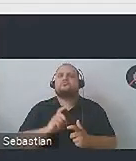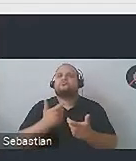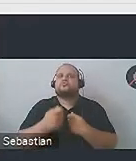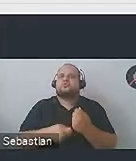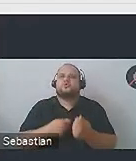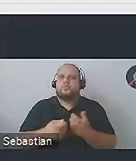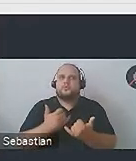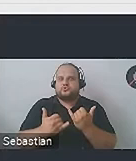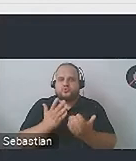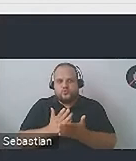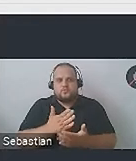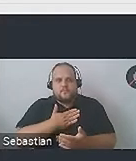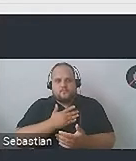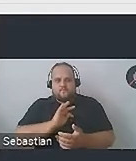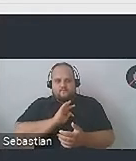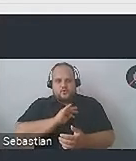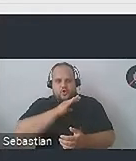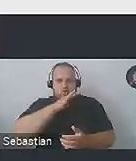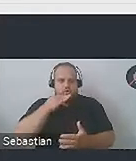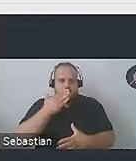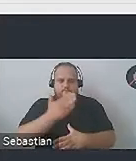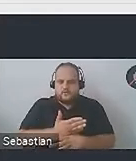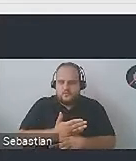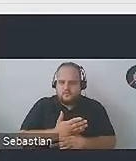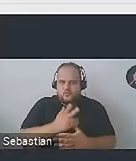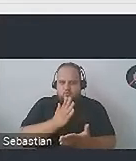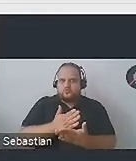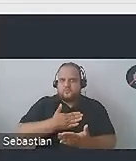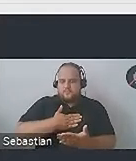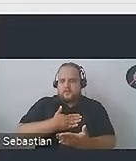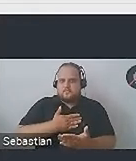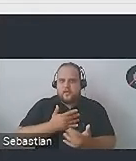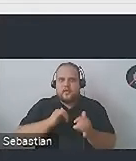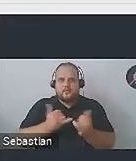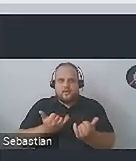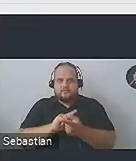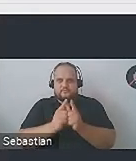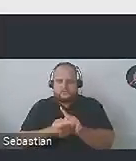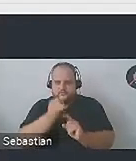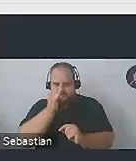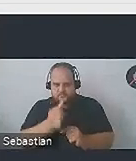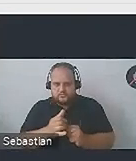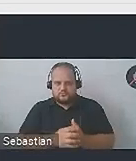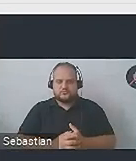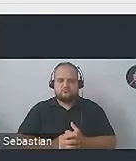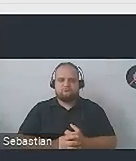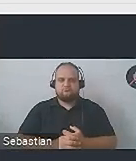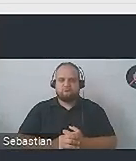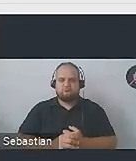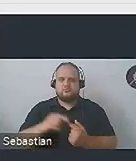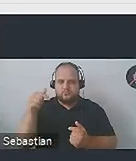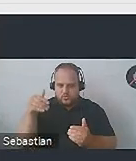macie Państwo już swoje kolory firmowe, bo tak często jest, i nie za bardzo możecie je zmienić. No więc można